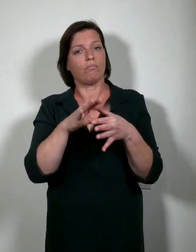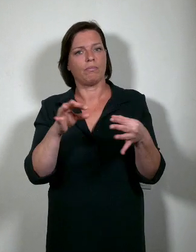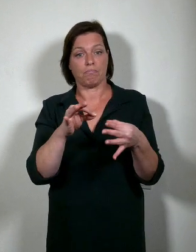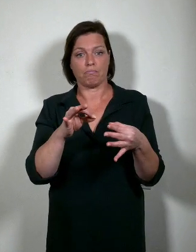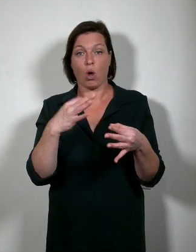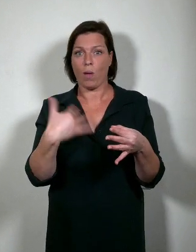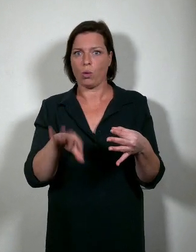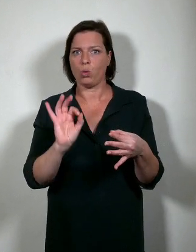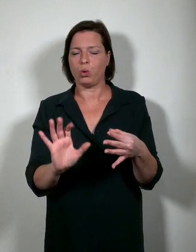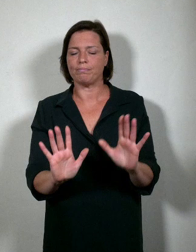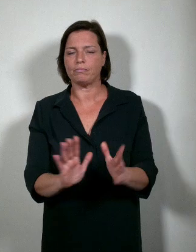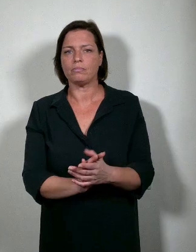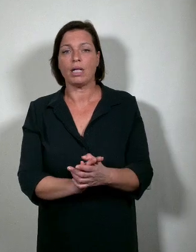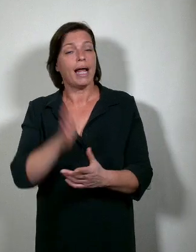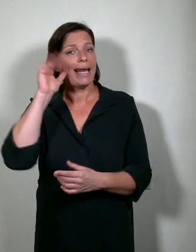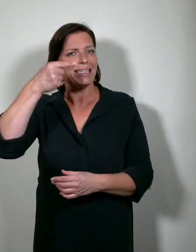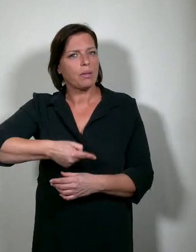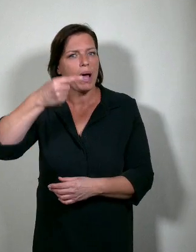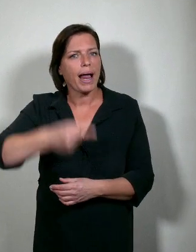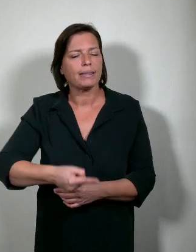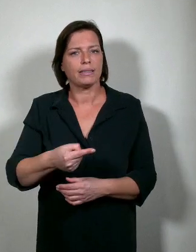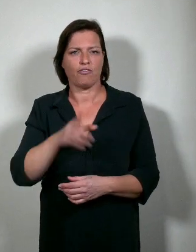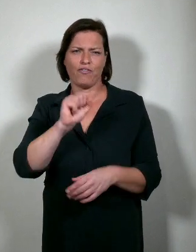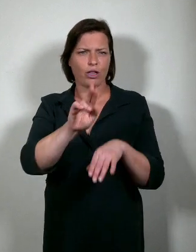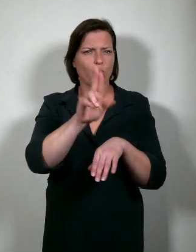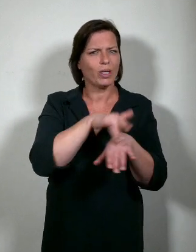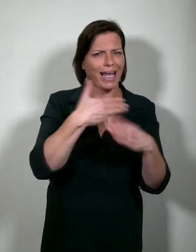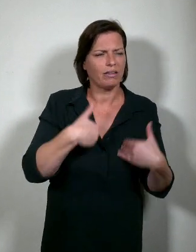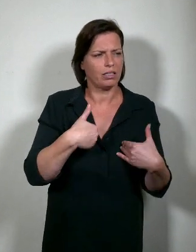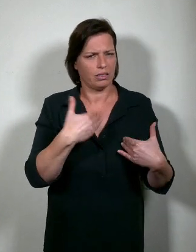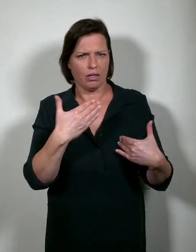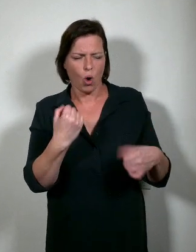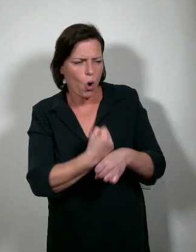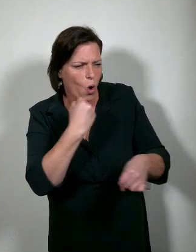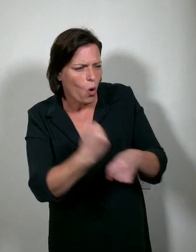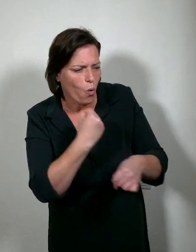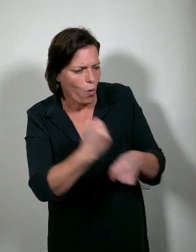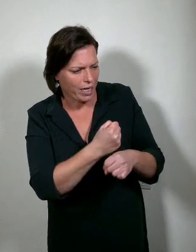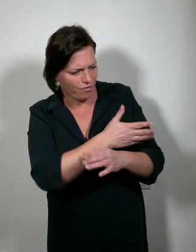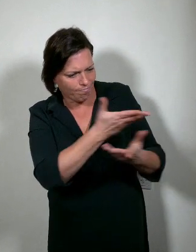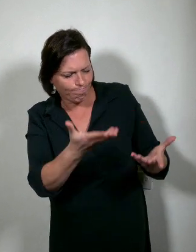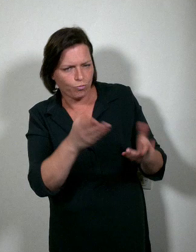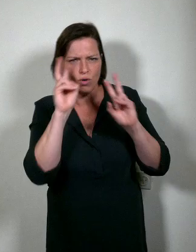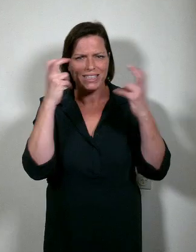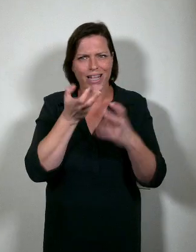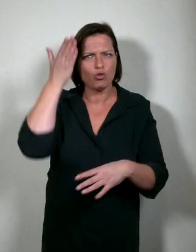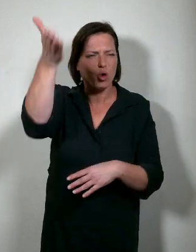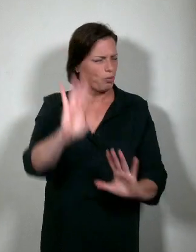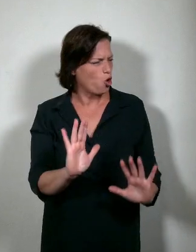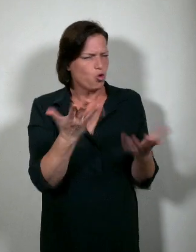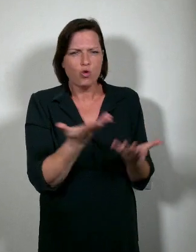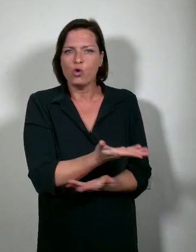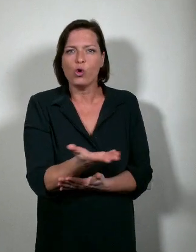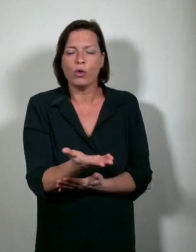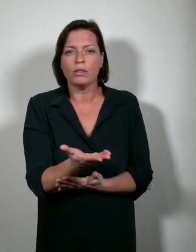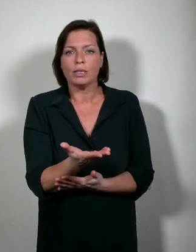De afgelopen maanden hebben tal van UGenters hard gewerkt aan een toekomstbeeld voor onze universiteit. De